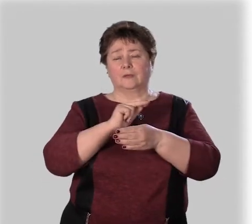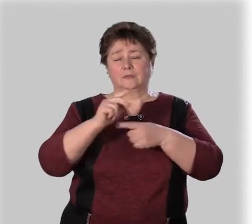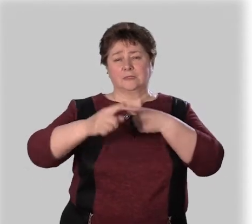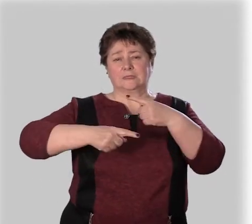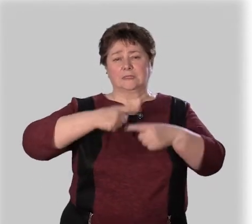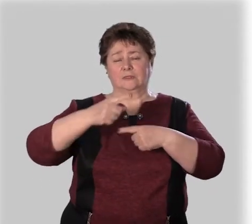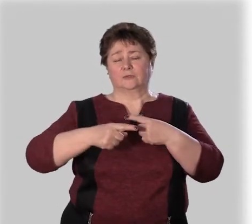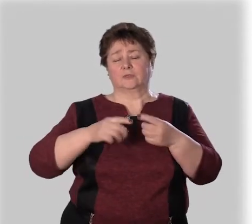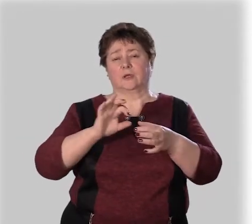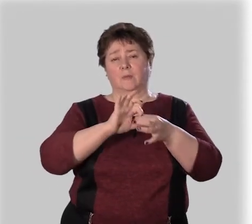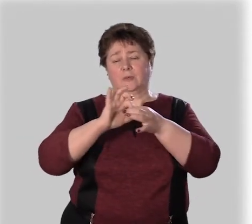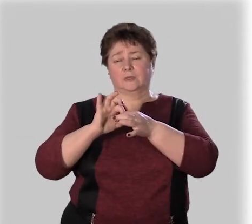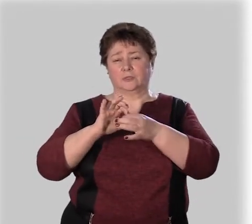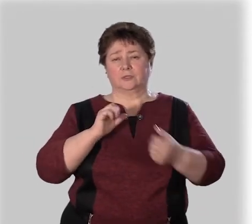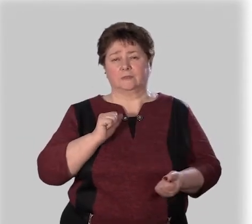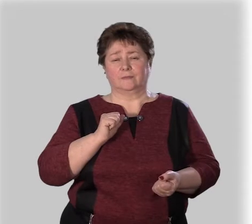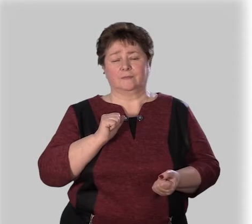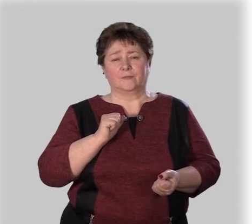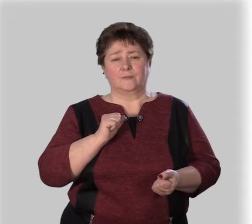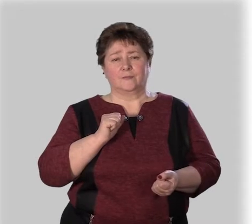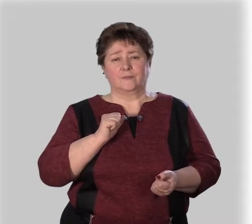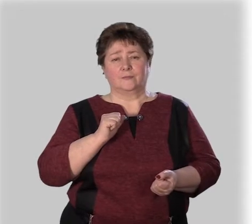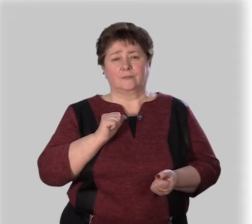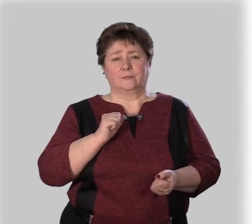Редактируем следующее предложение.